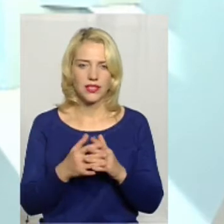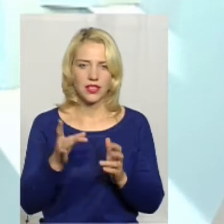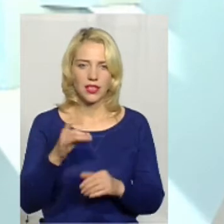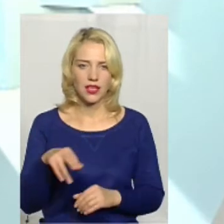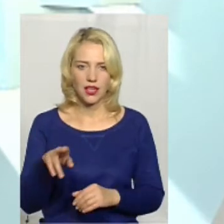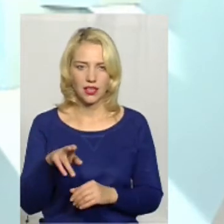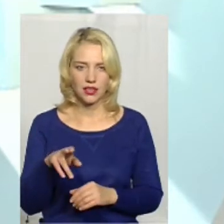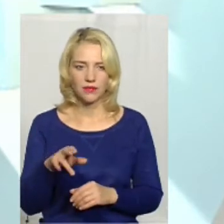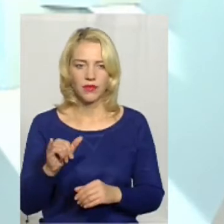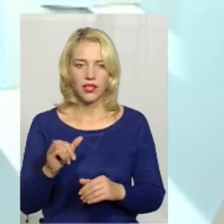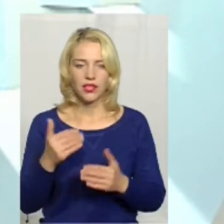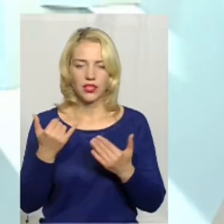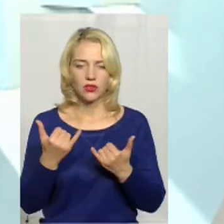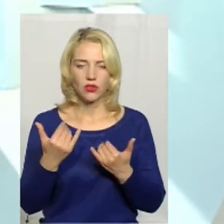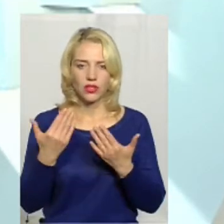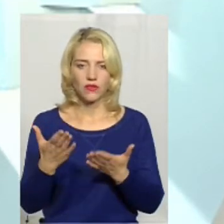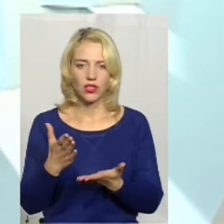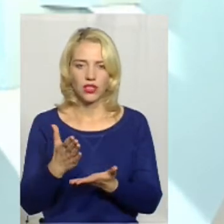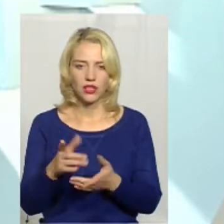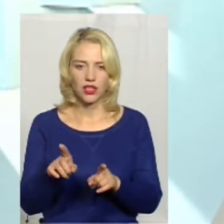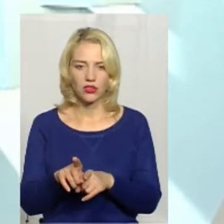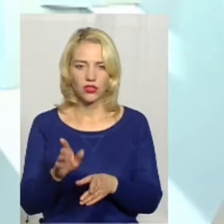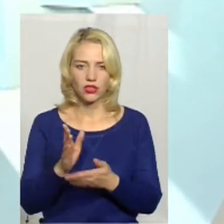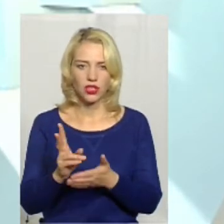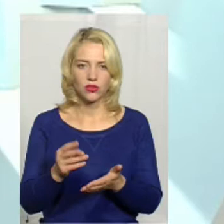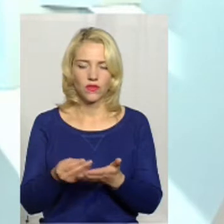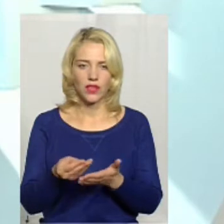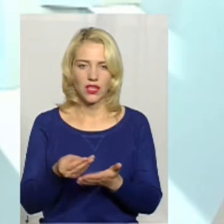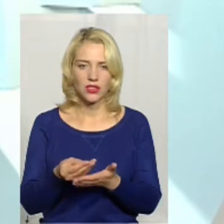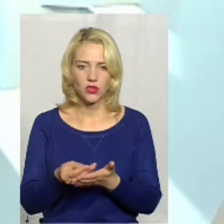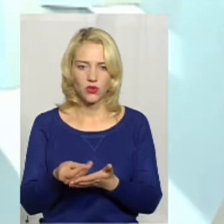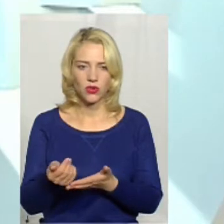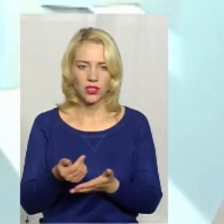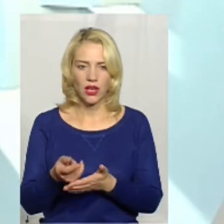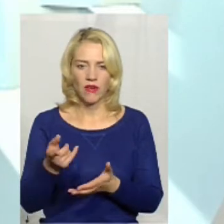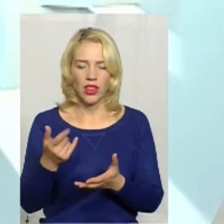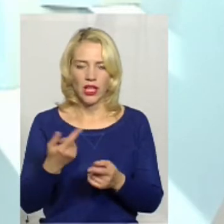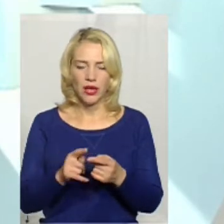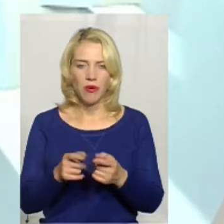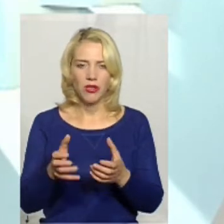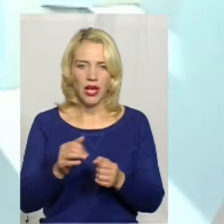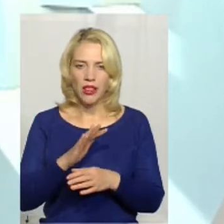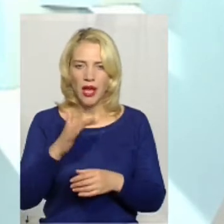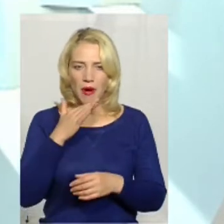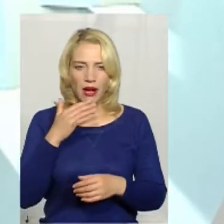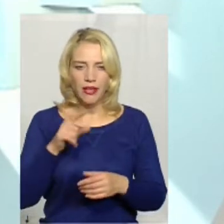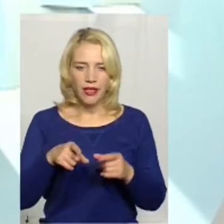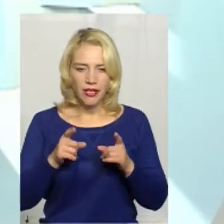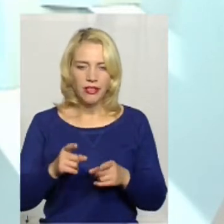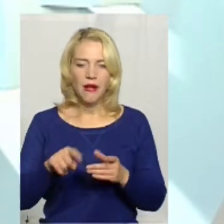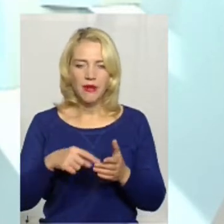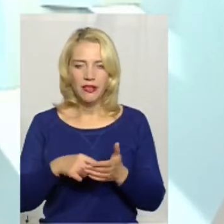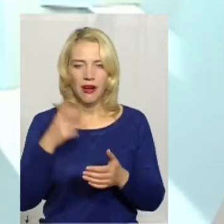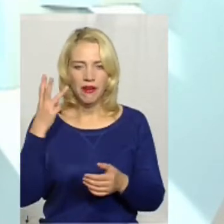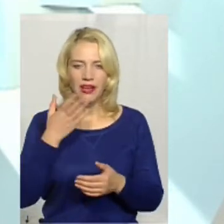рад. І сьогодні вони також є, ті, що фінансують, вони отримують не так багато. Дійсно, в містах Хмельницькій, містах,